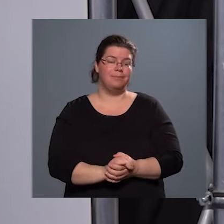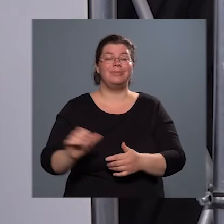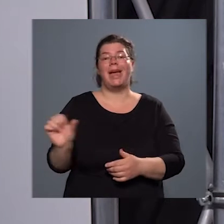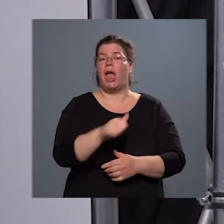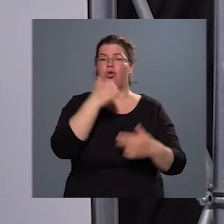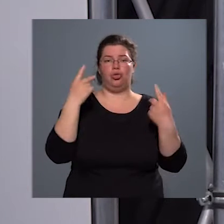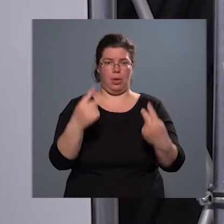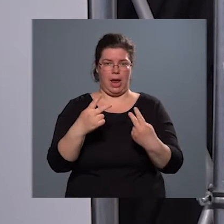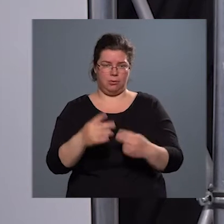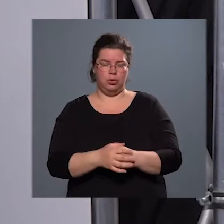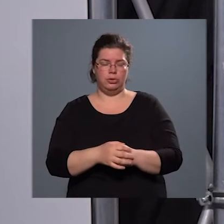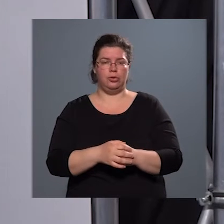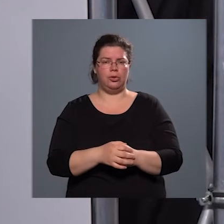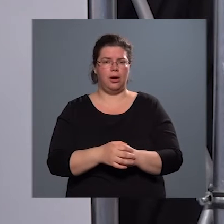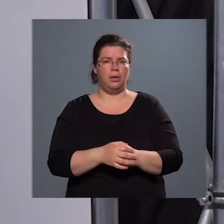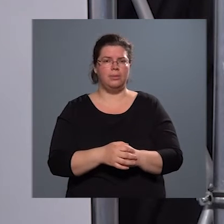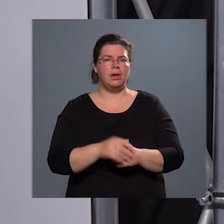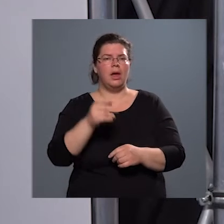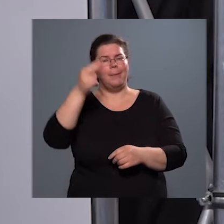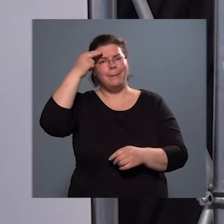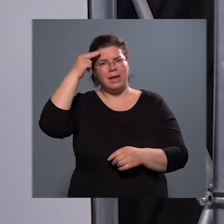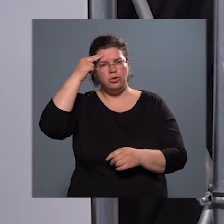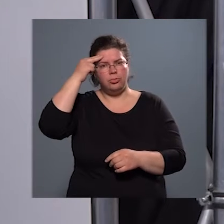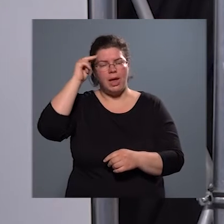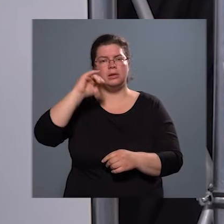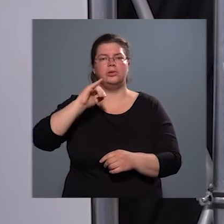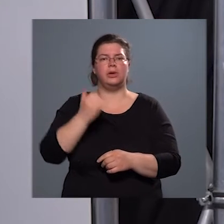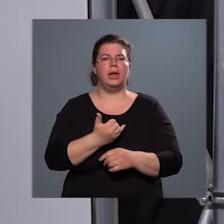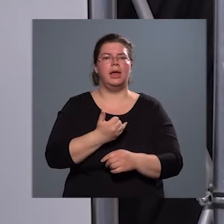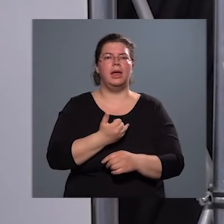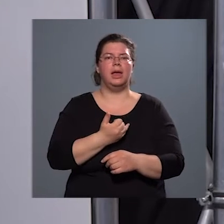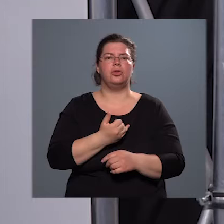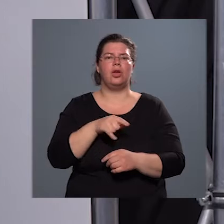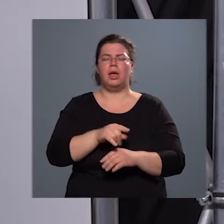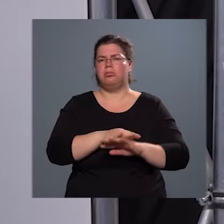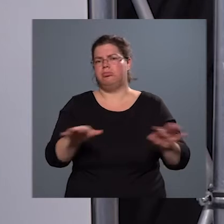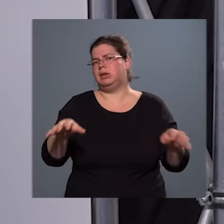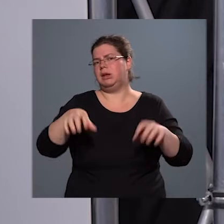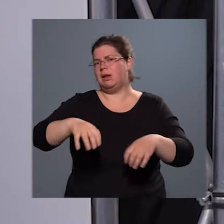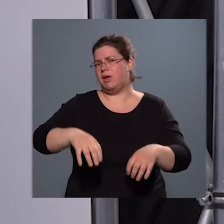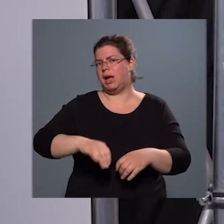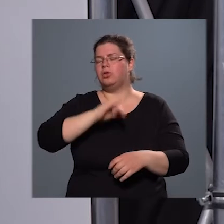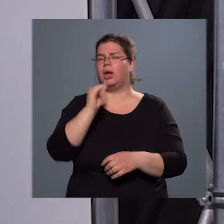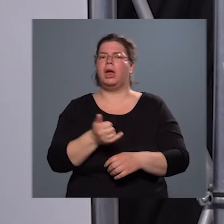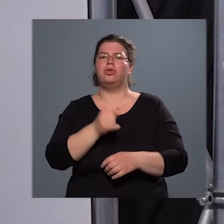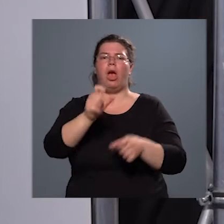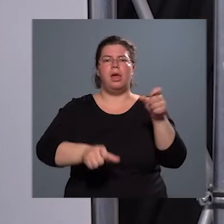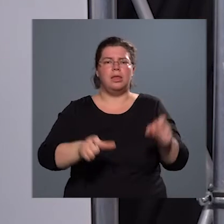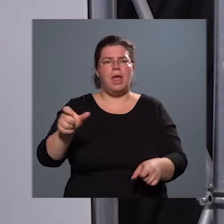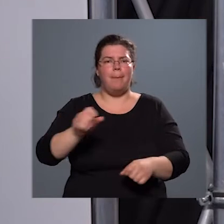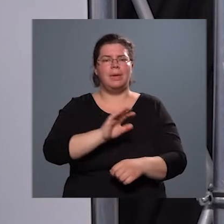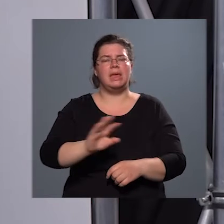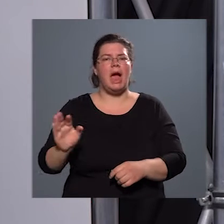legfontosabb a megismerés, és ez mind a tevékenység, mint pedig a személyeknek